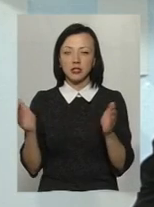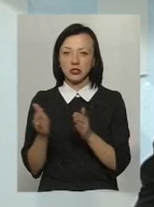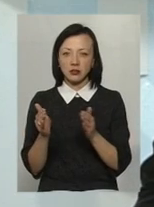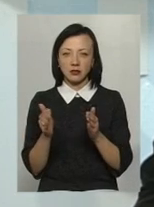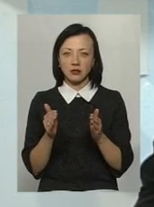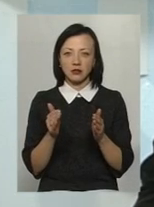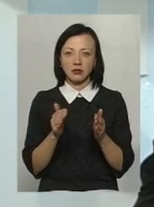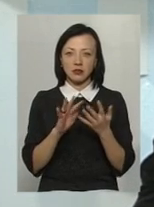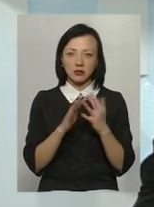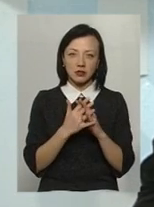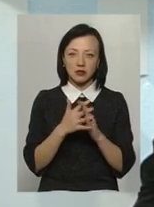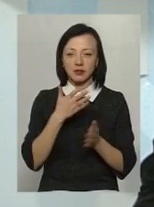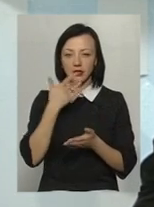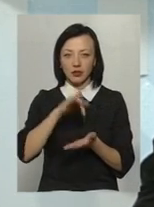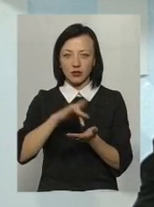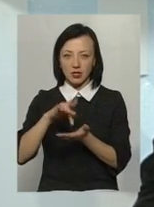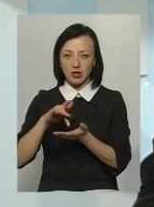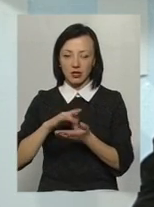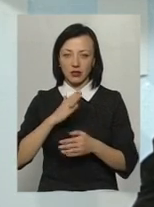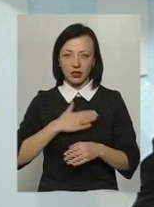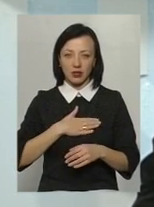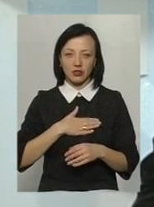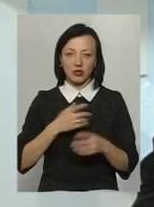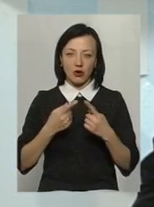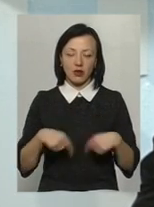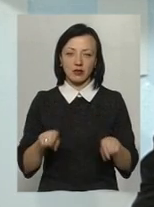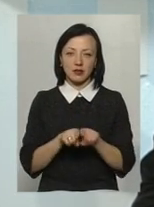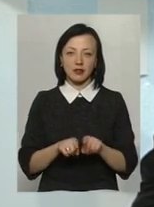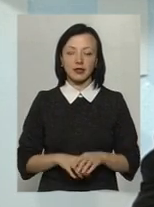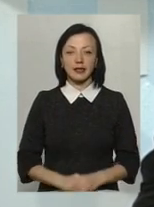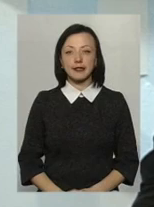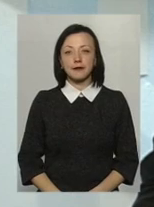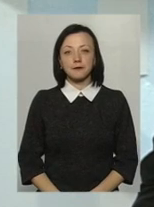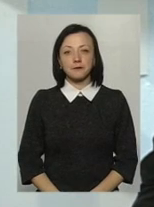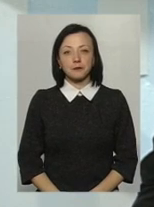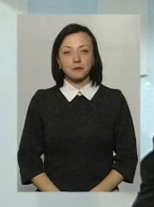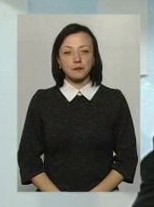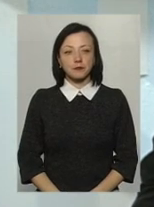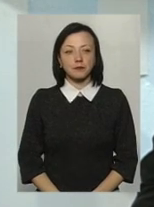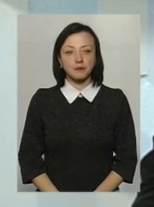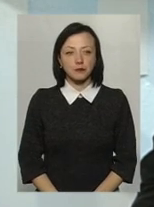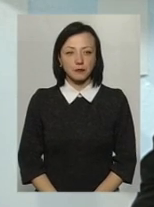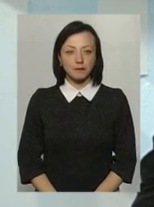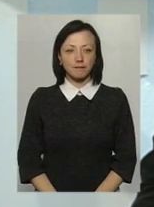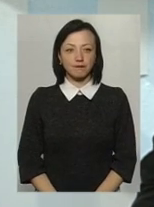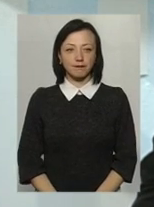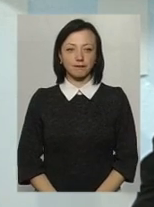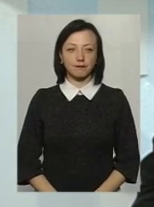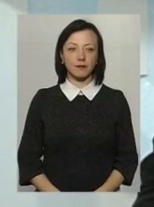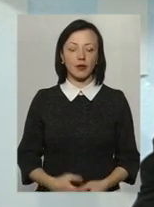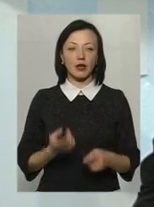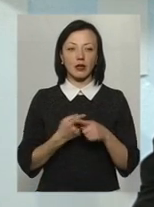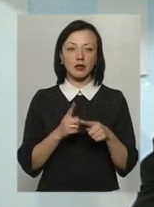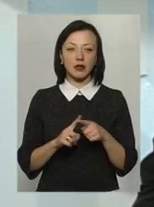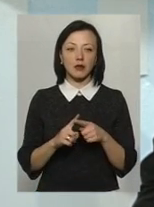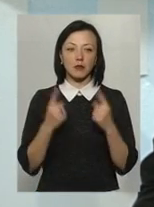нету осередків, т.е. клубов органічного землєдєлі. І це бача проведена була